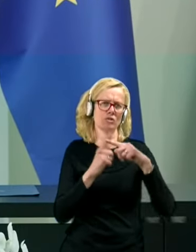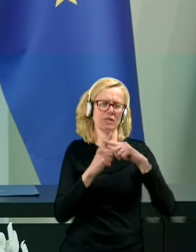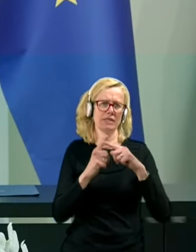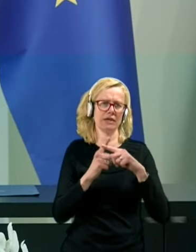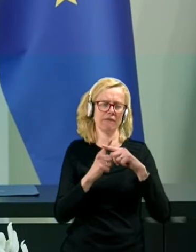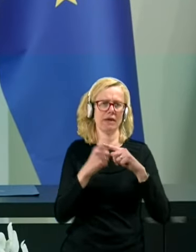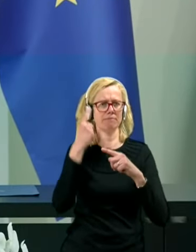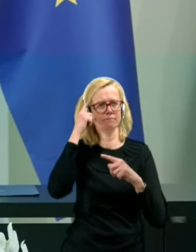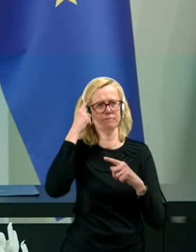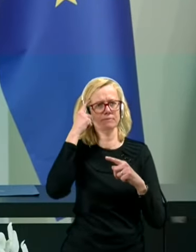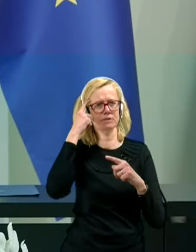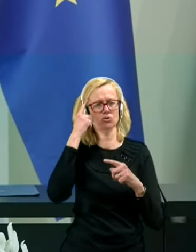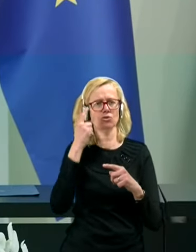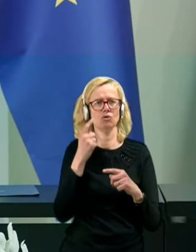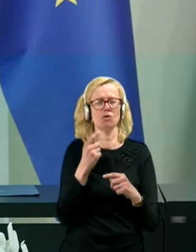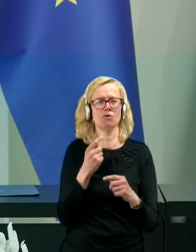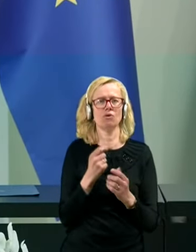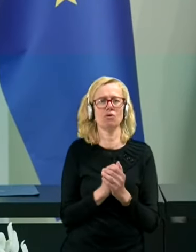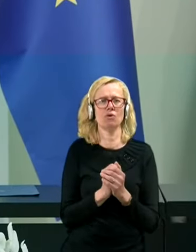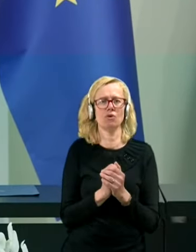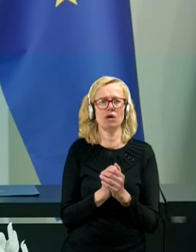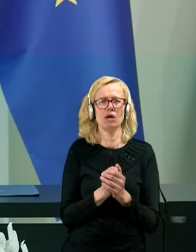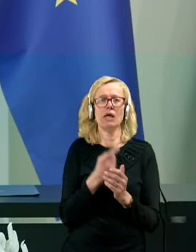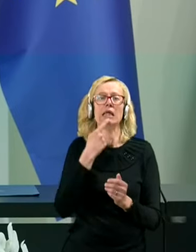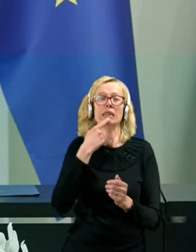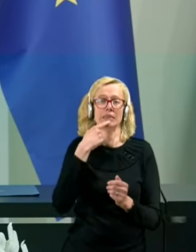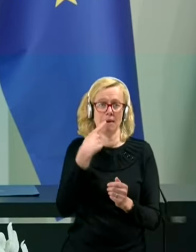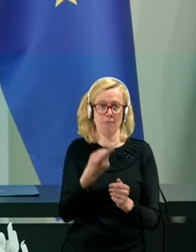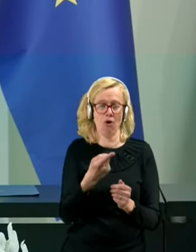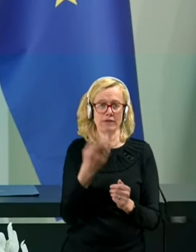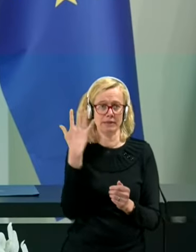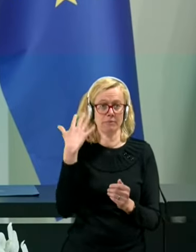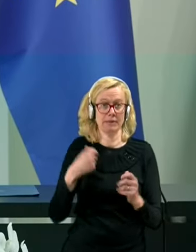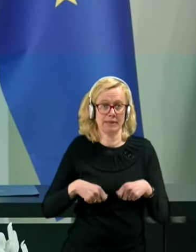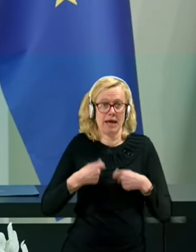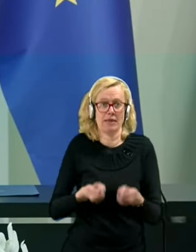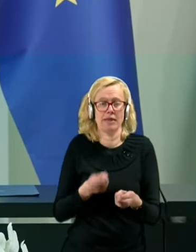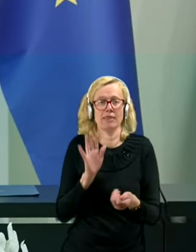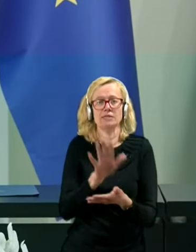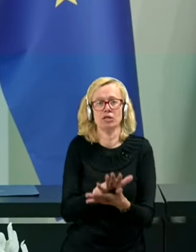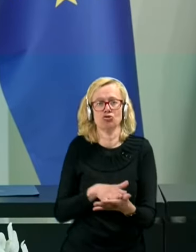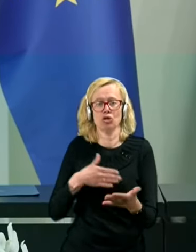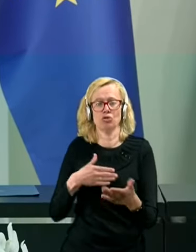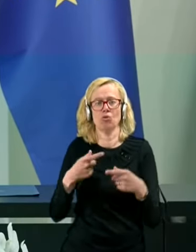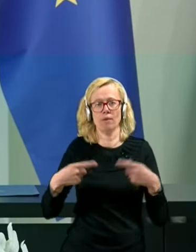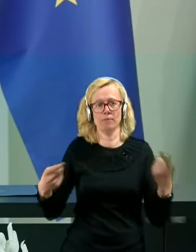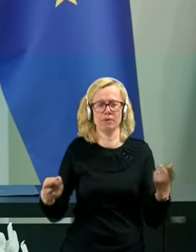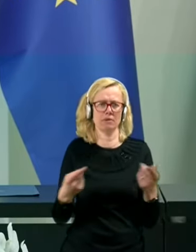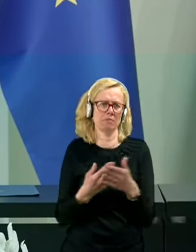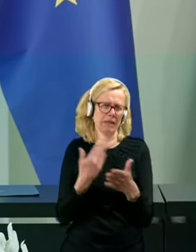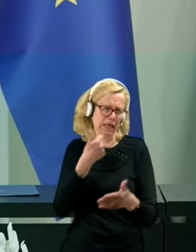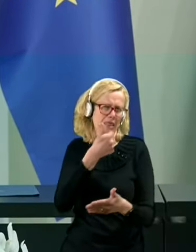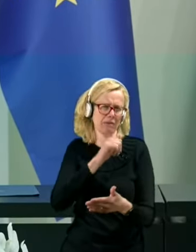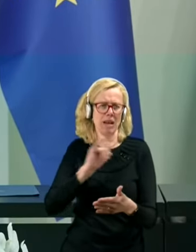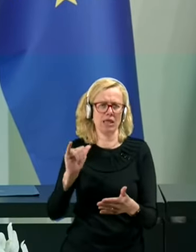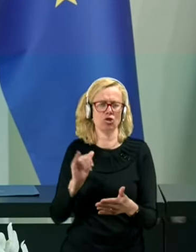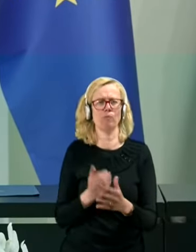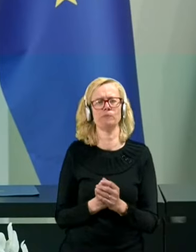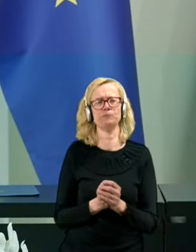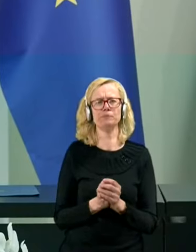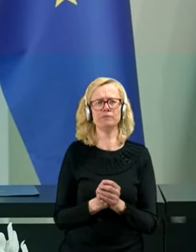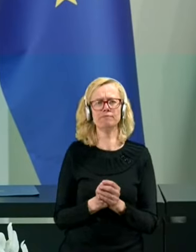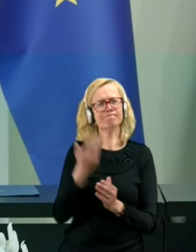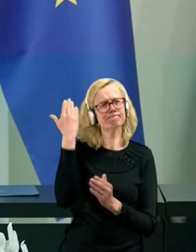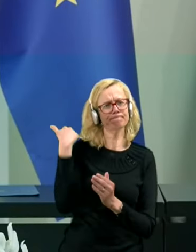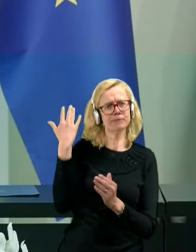napovedi, ki so bile dane ob začetku epidemije predenim ali pa pred slabim letom. Takrat se